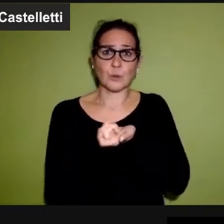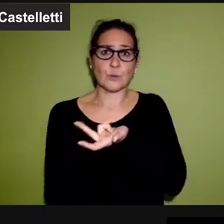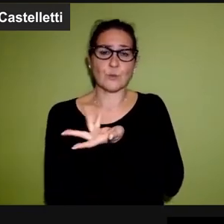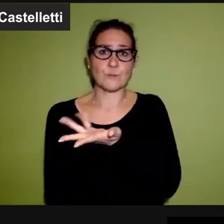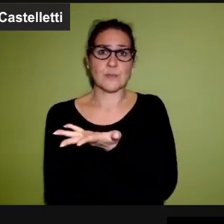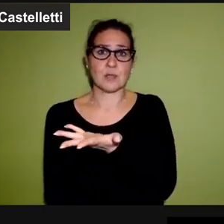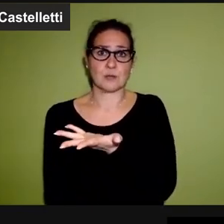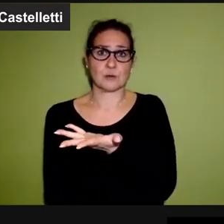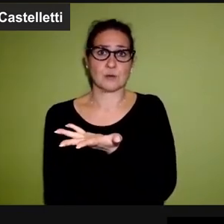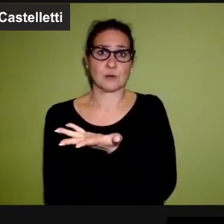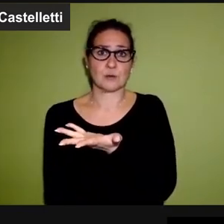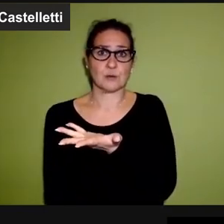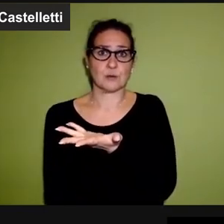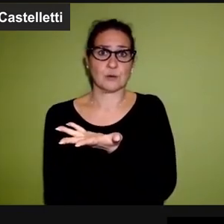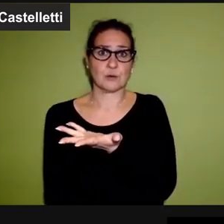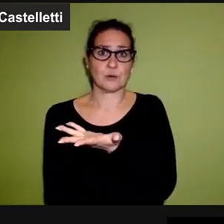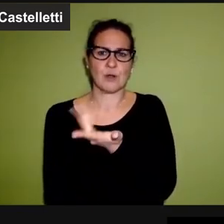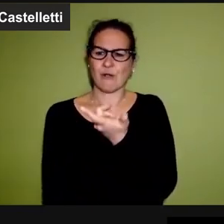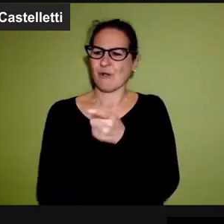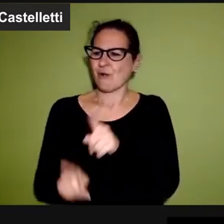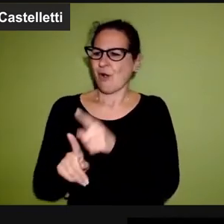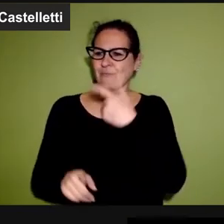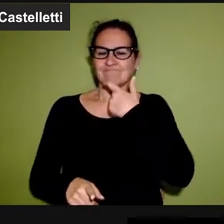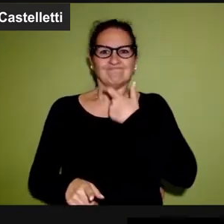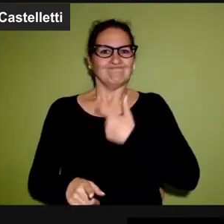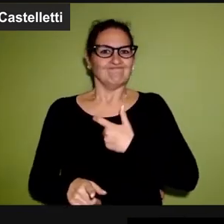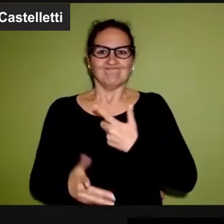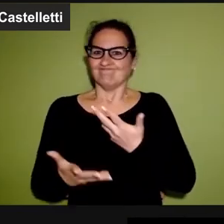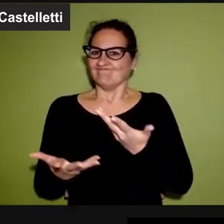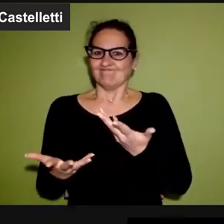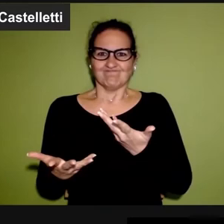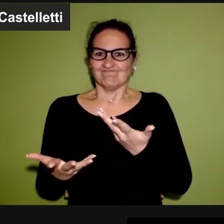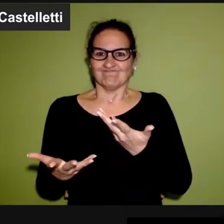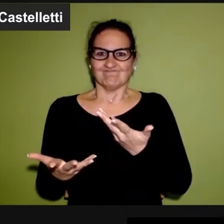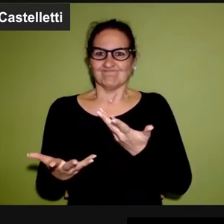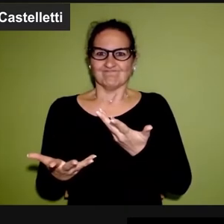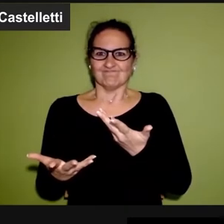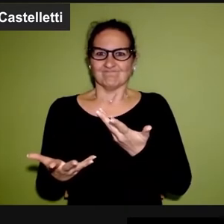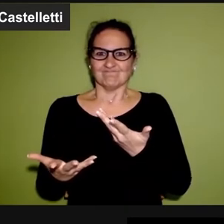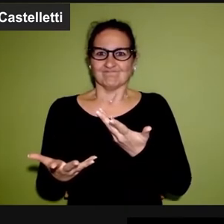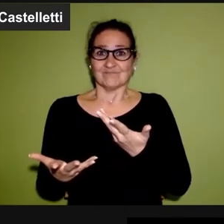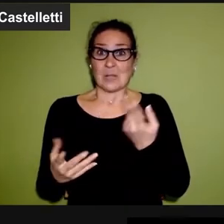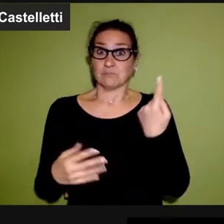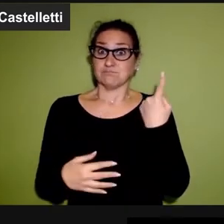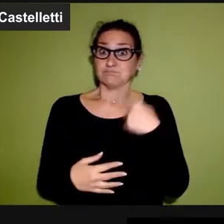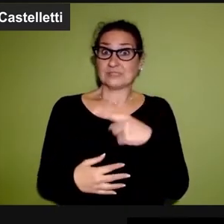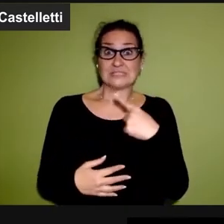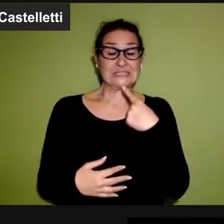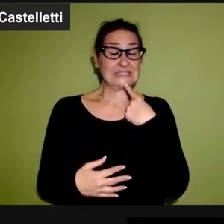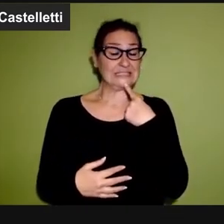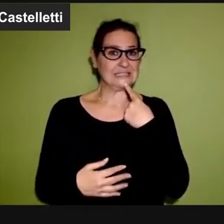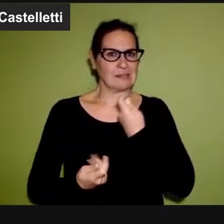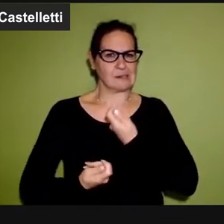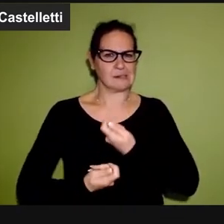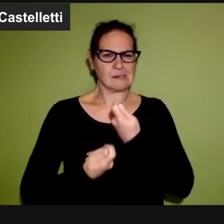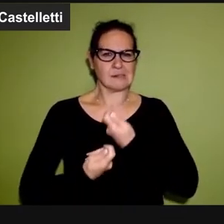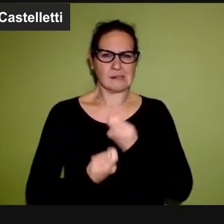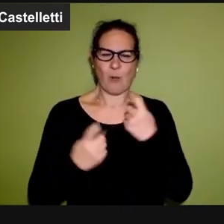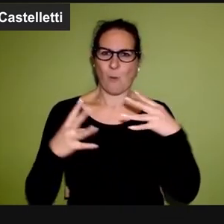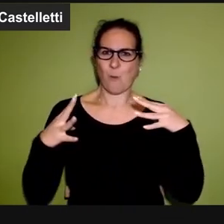essere un numero. E naturalmente su questo contano anche i